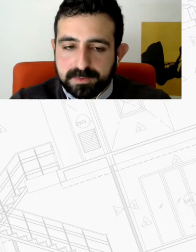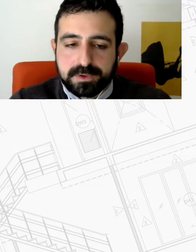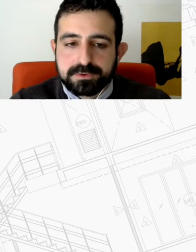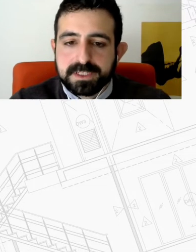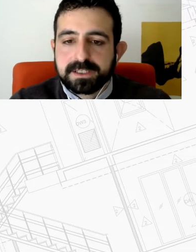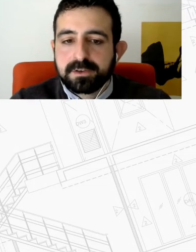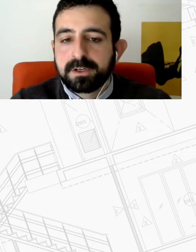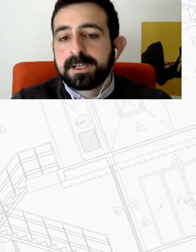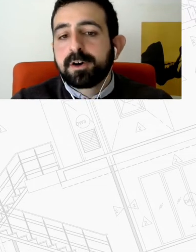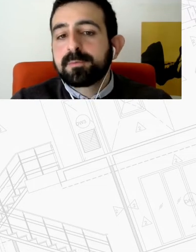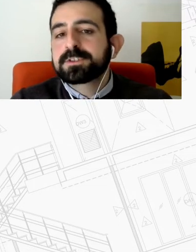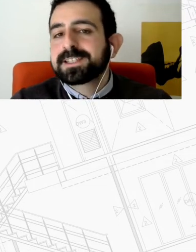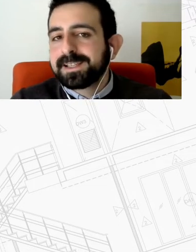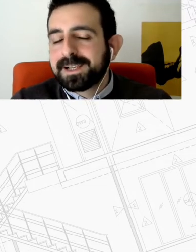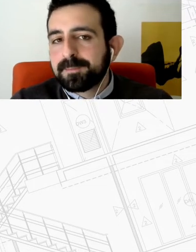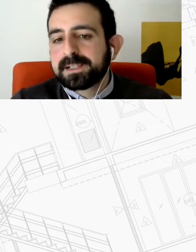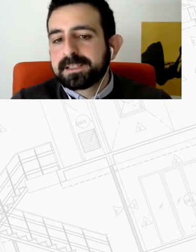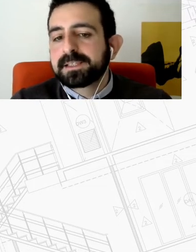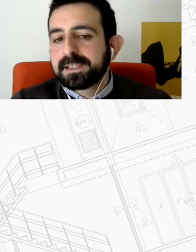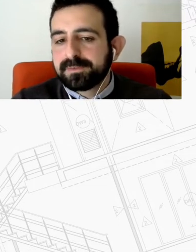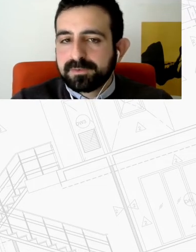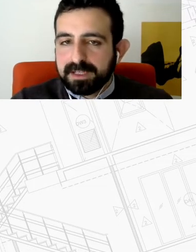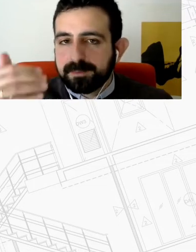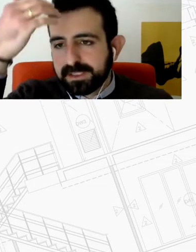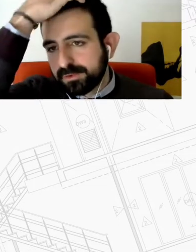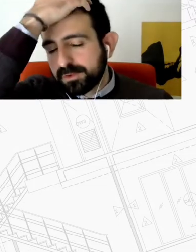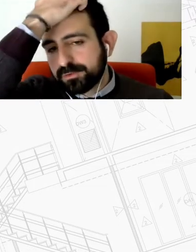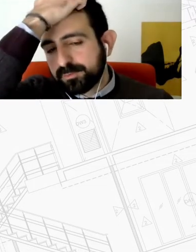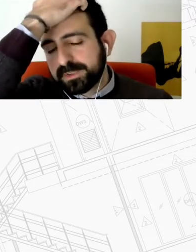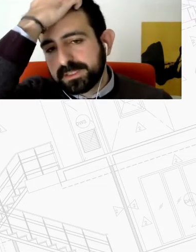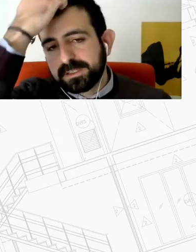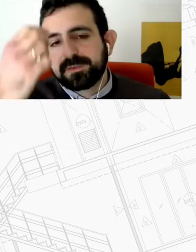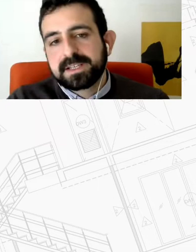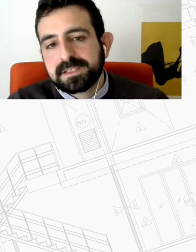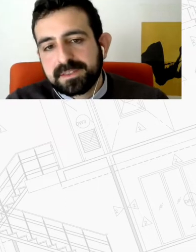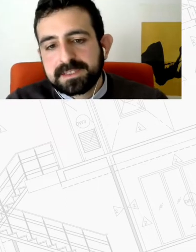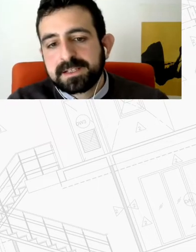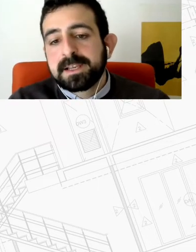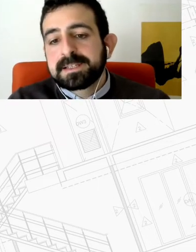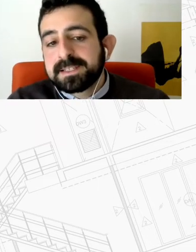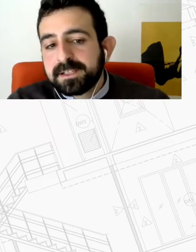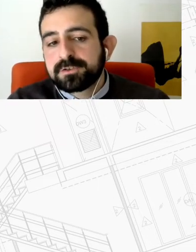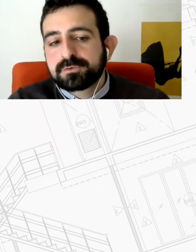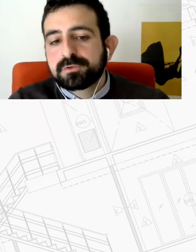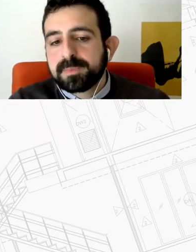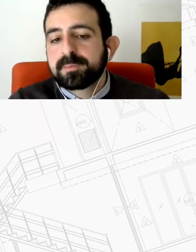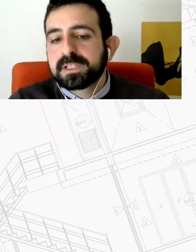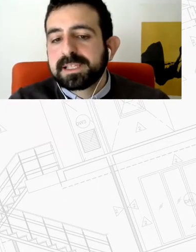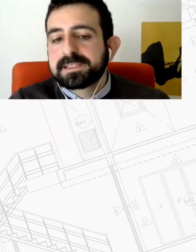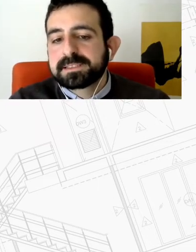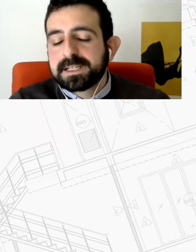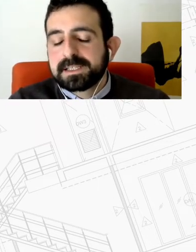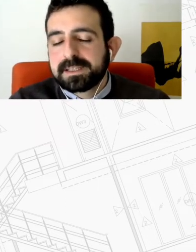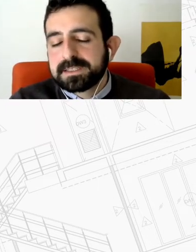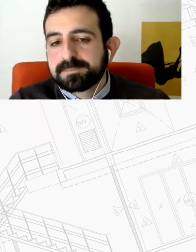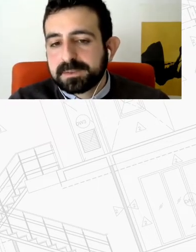κάτω το 20% όμως γενικά παρατηρείται και γι' αυτό βάλαμε και το ρόσιμο με την κυβέρνηση Θάτσερ συρρήκνωση του τομέα από τα